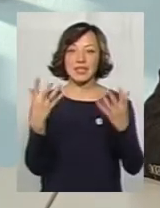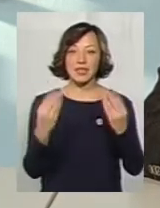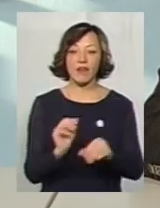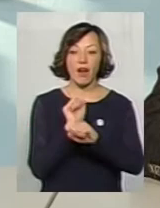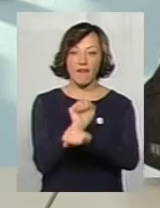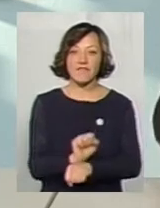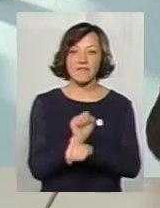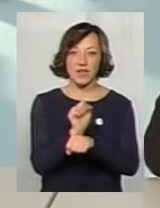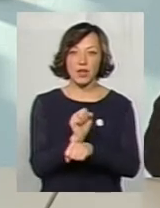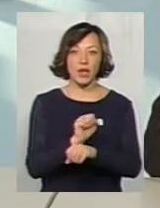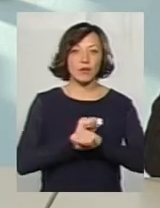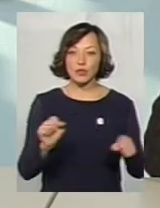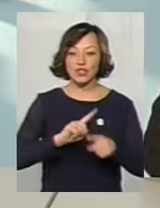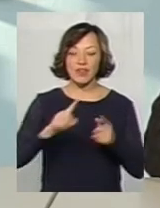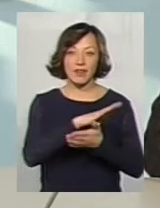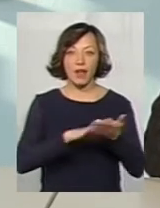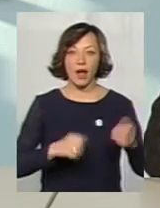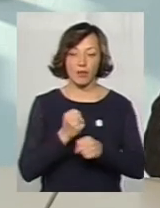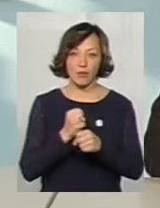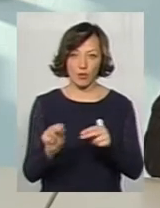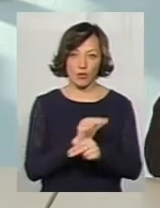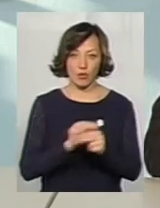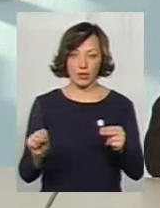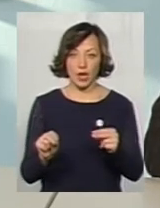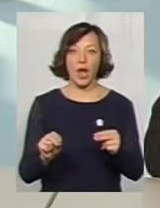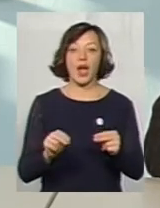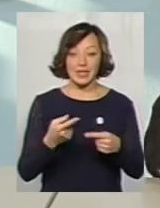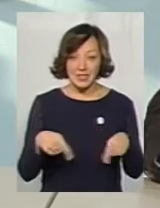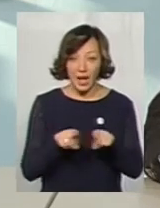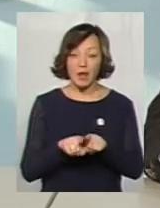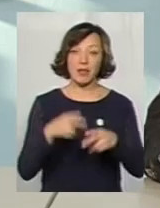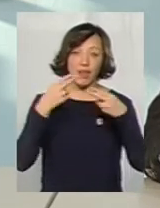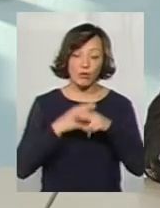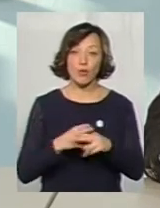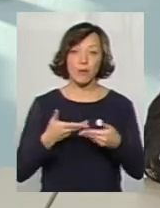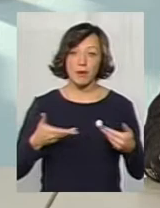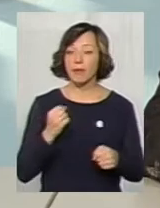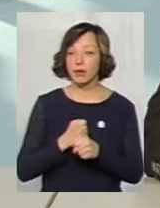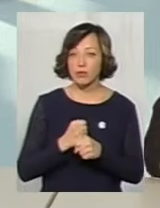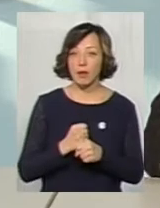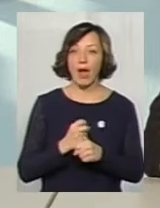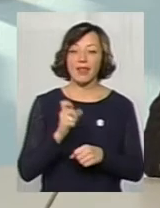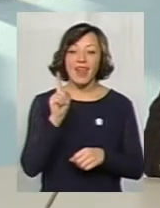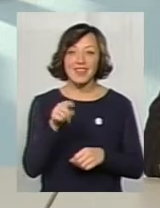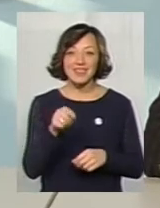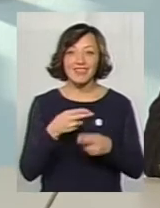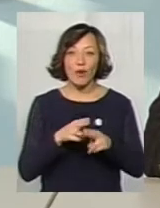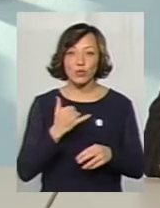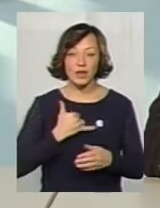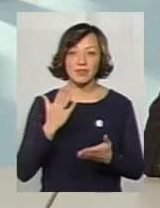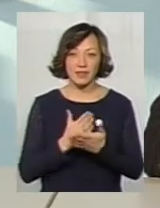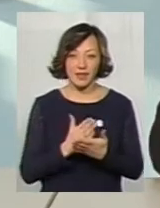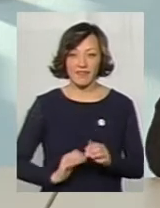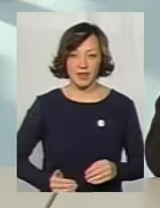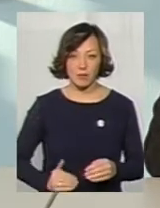Не можна швидше на бетоні далі проводити роботу. І за такими, власне, технологіями ми працюємо. На тій техніці, яка є в наших